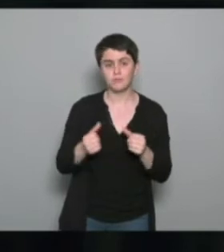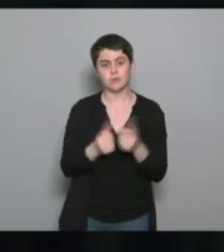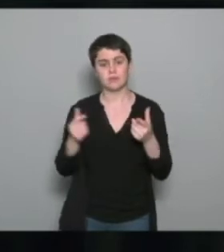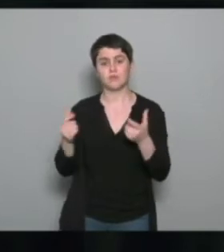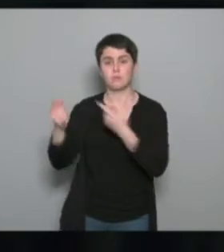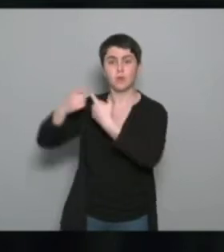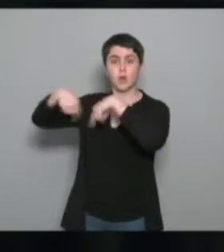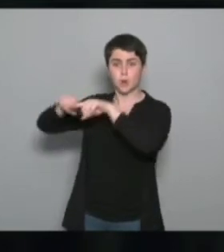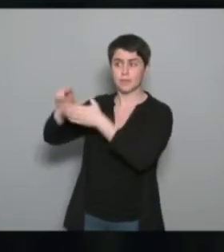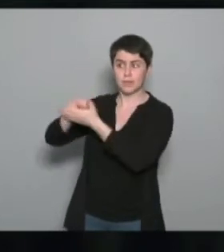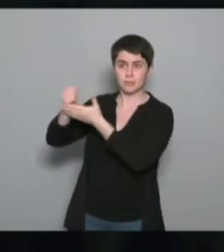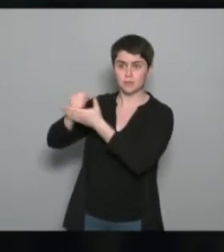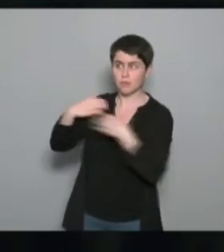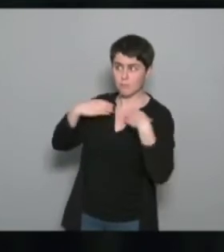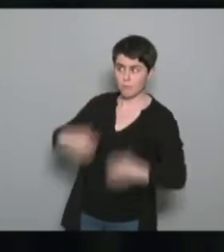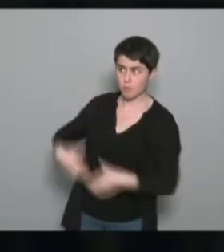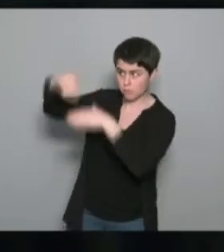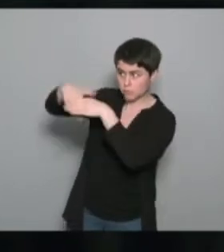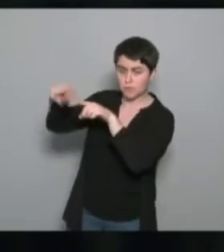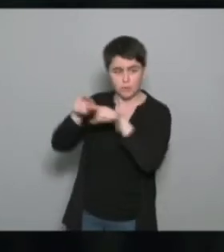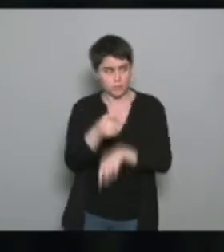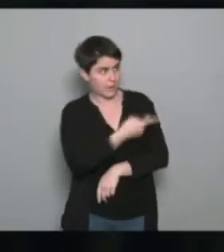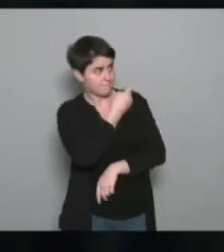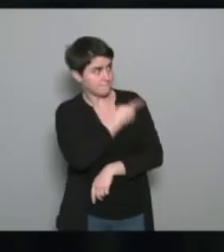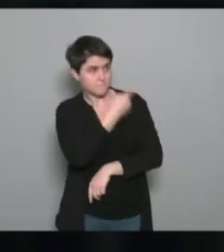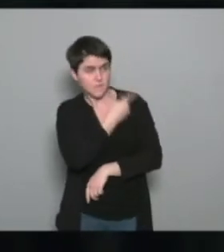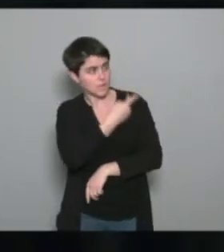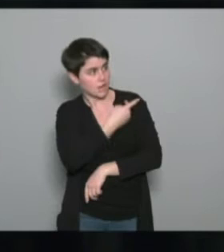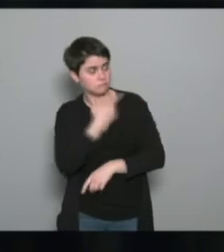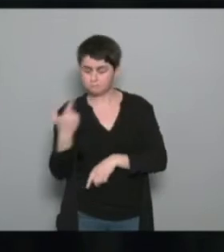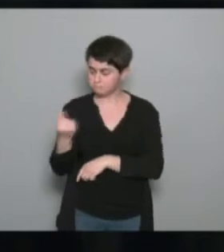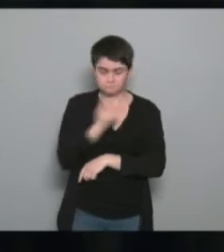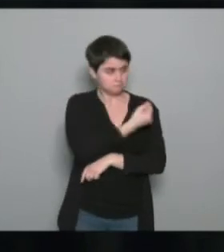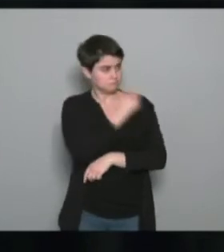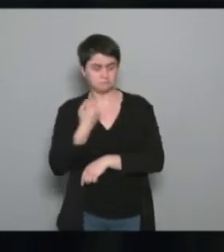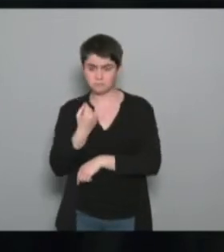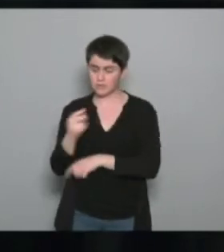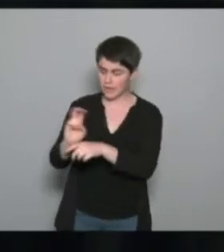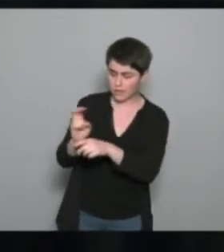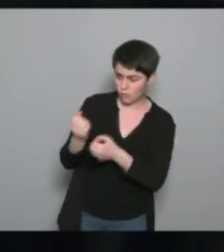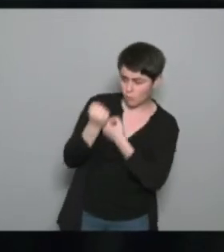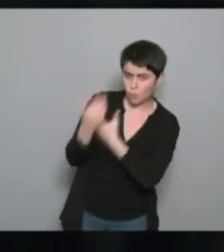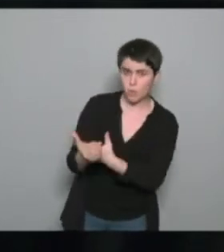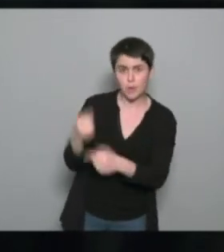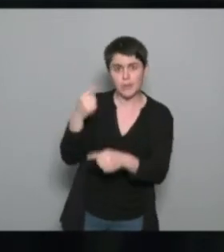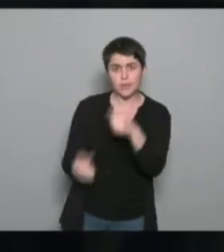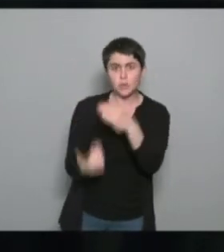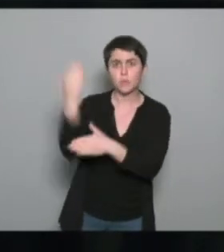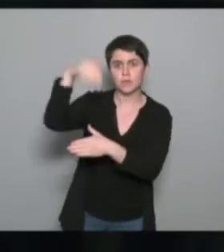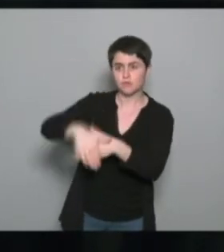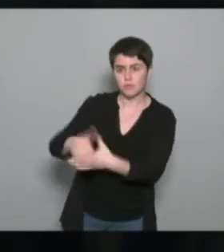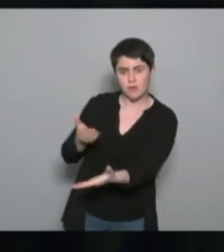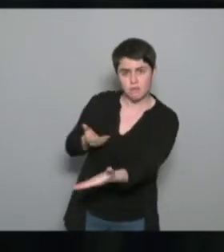pilotage et notamment du monde médical. On propose maintenant aux éducateurs des demi-journées d'informations sur des thématiques